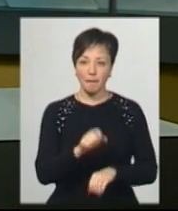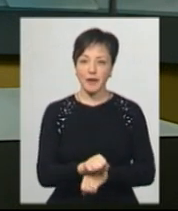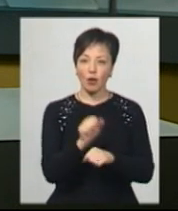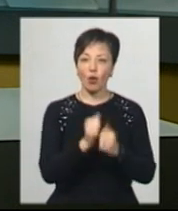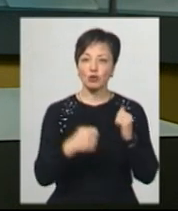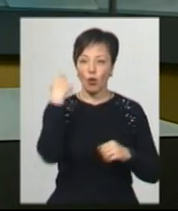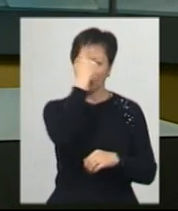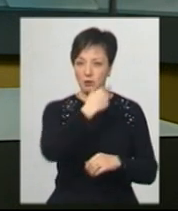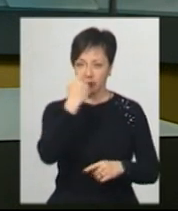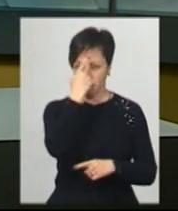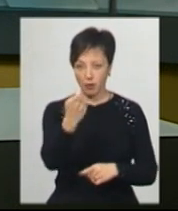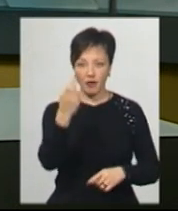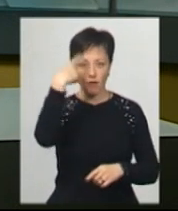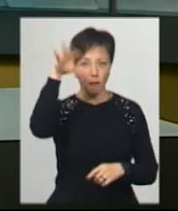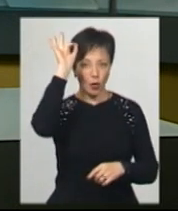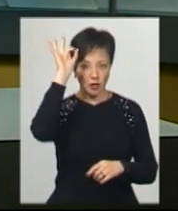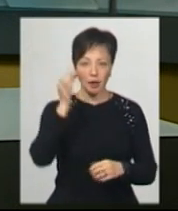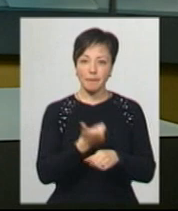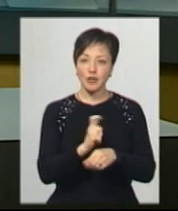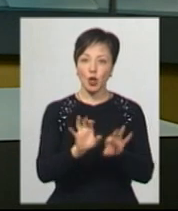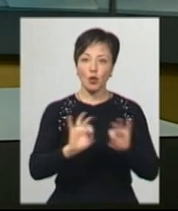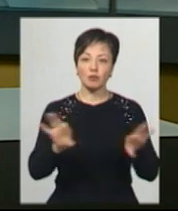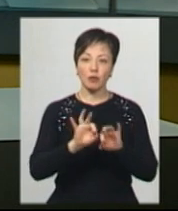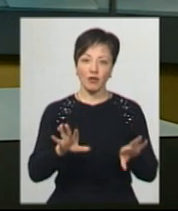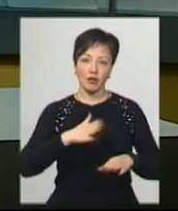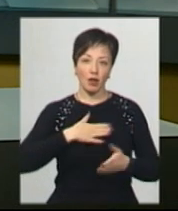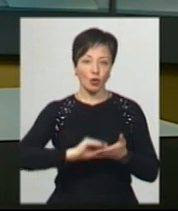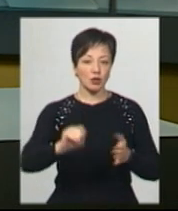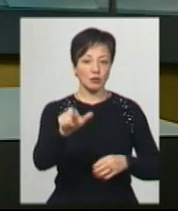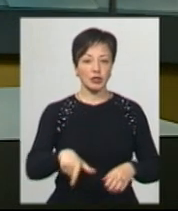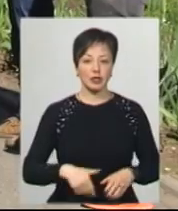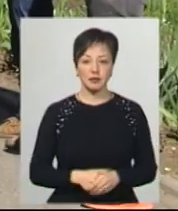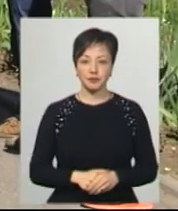кожен особисто повідомляв поліції. Більше розповів Світлана Поробок.